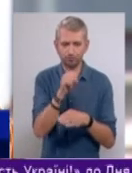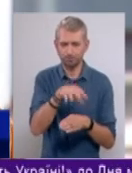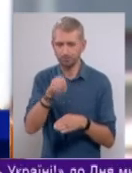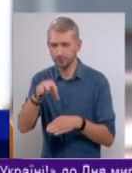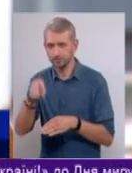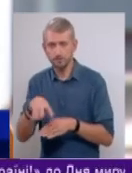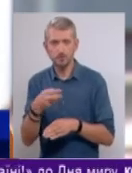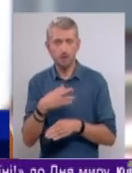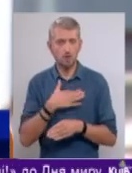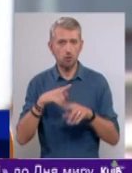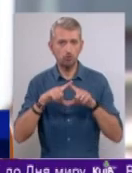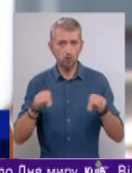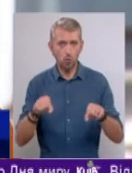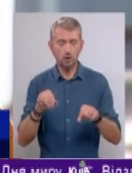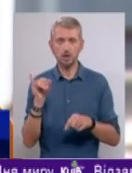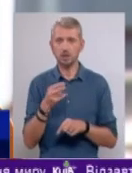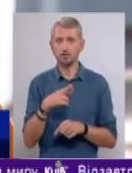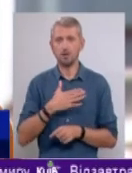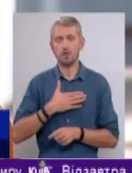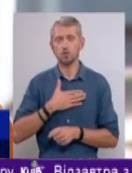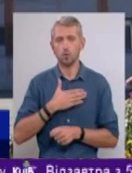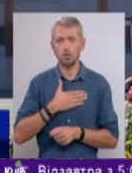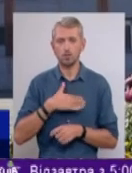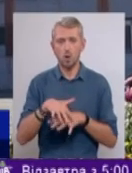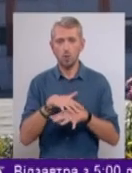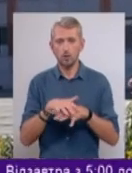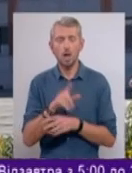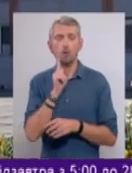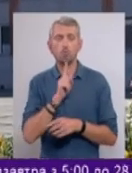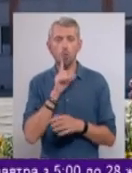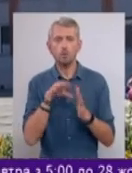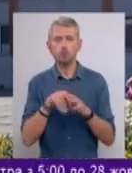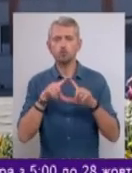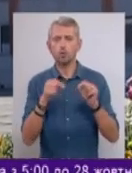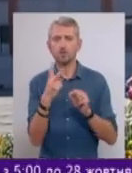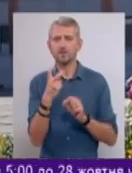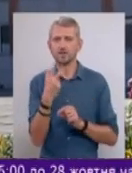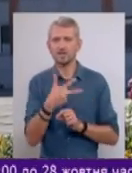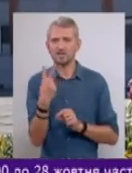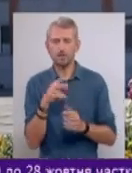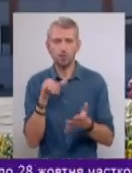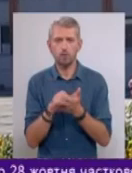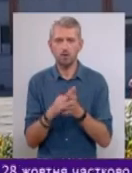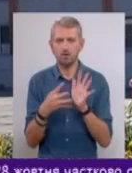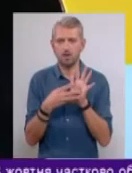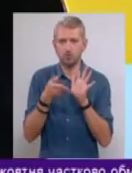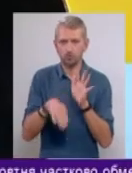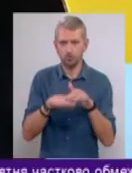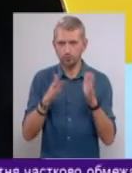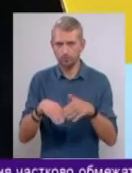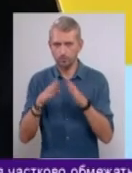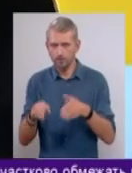це для нашої школи і для нашого народу. Поки що у 232-й школі встановили 9 контейнерів.